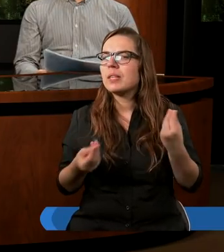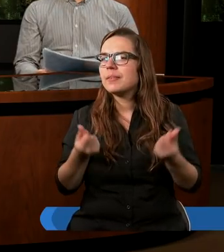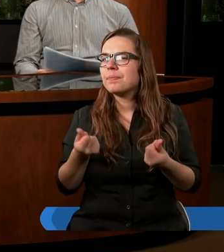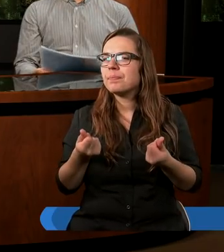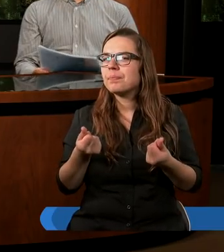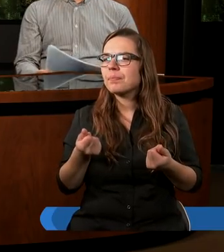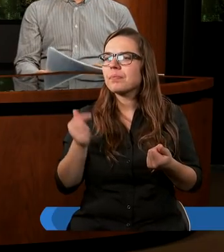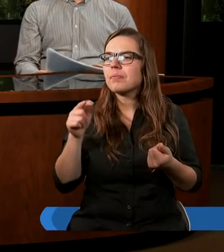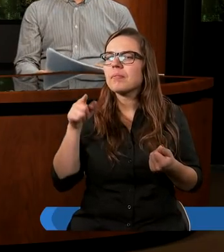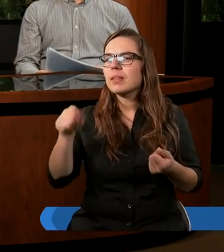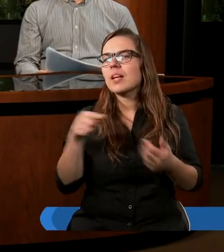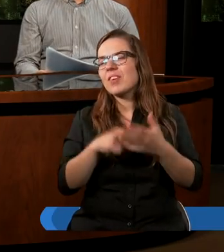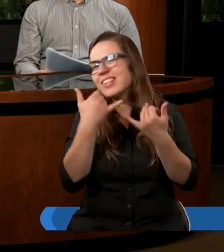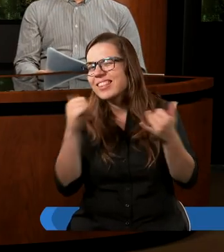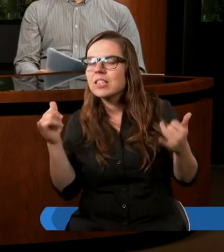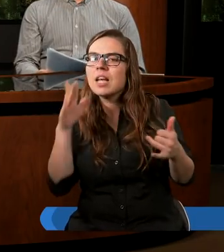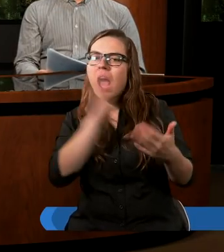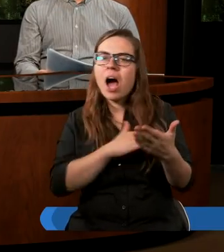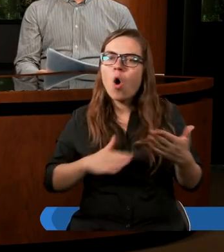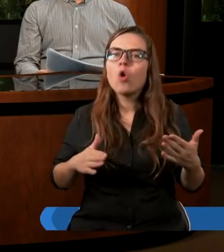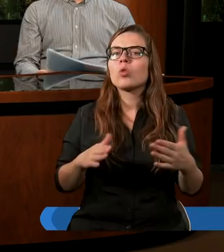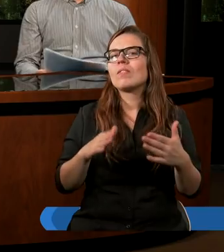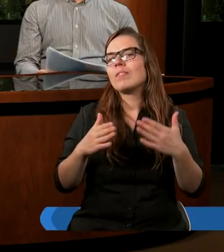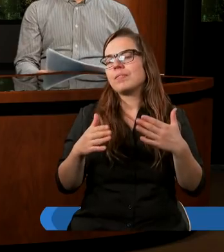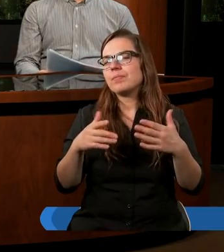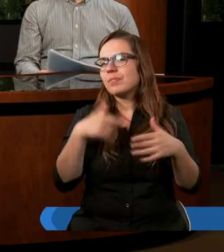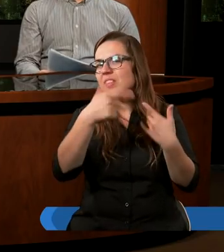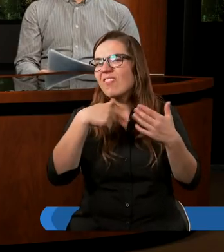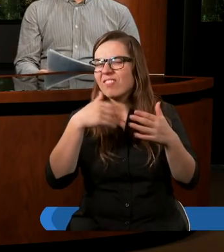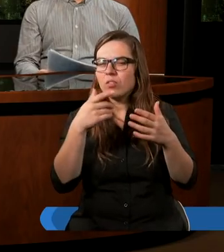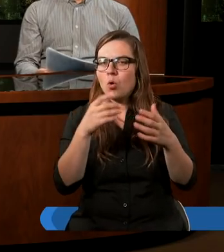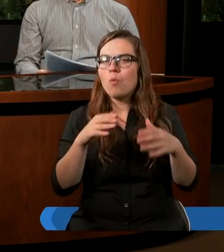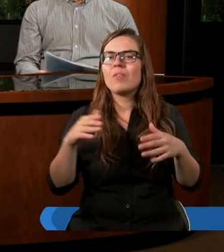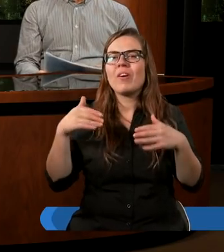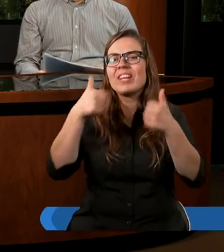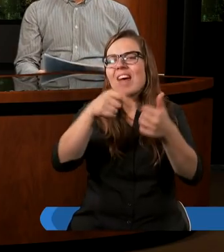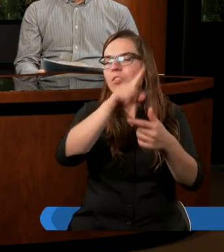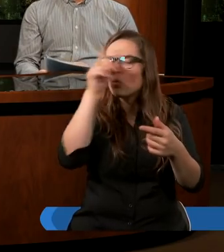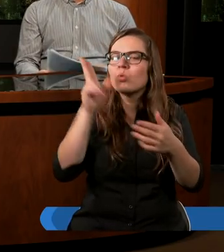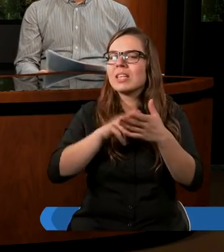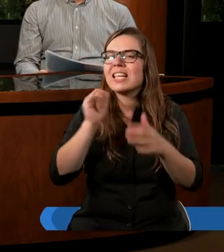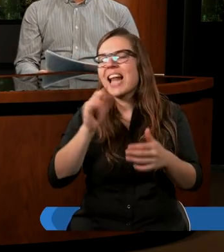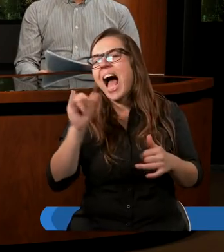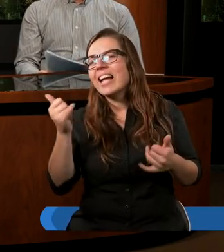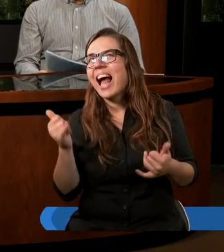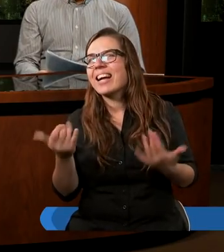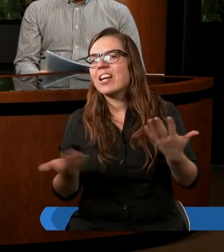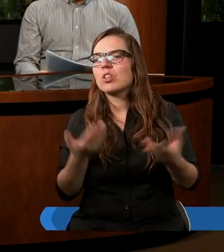żony z okolicznych narodów i wydawali swoje córki za tych